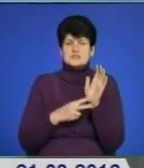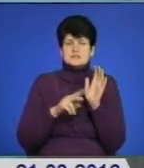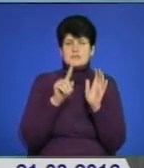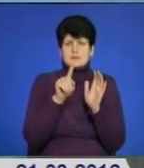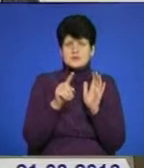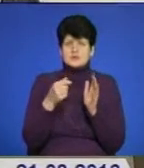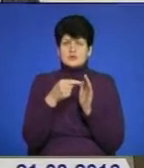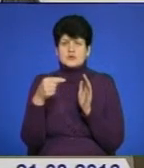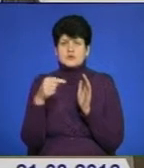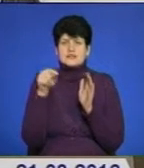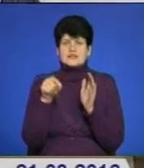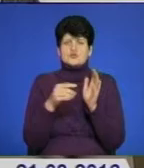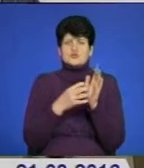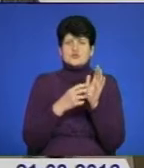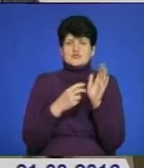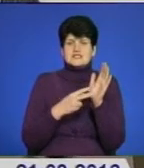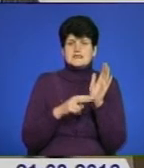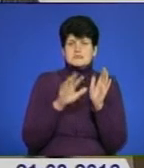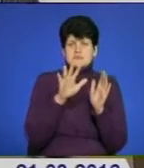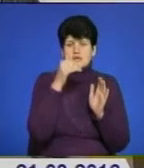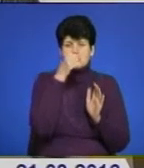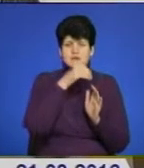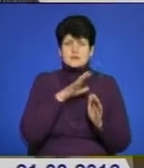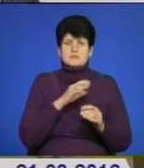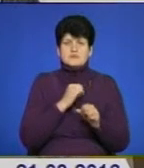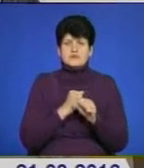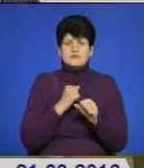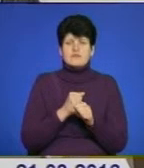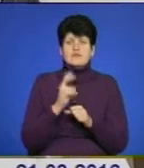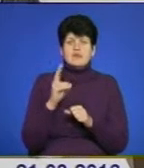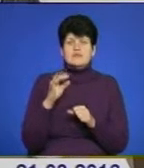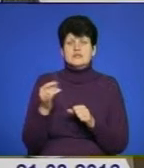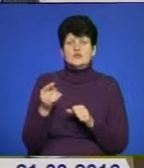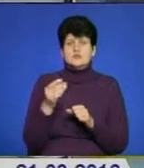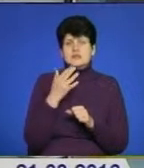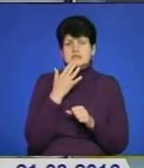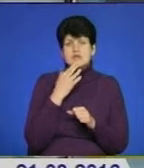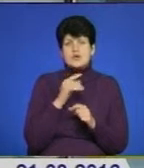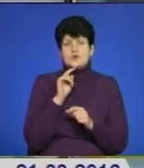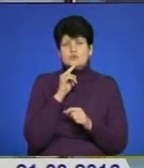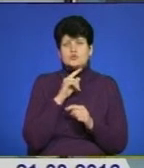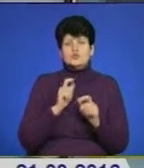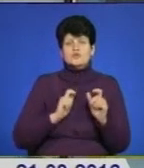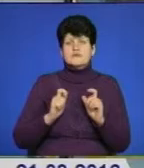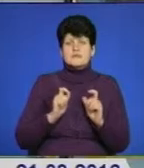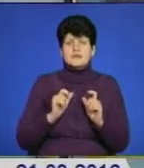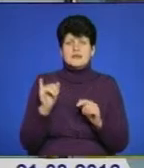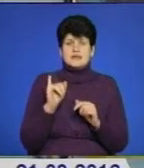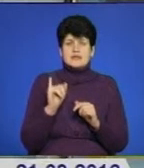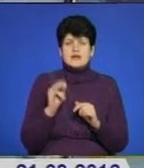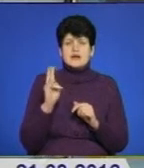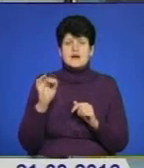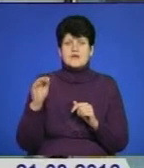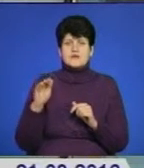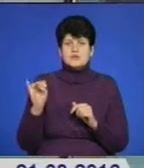1975 рік працював доцентом кафедри Тернопільського фінансово-економічного інституту, а також завідував кафедрою